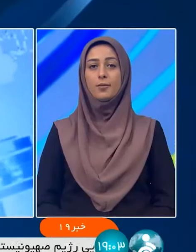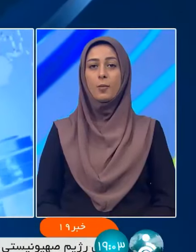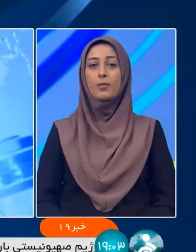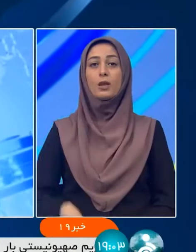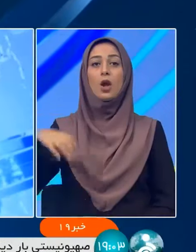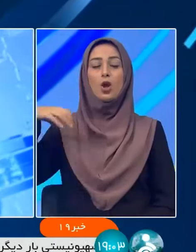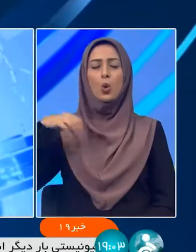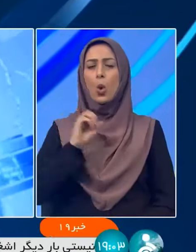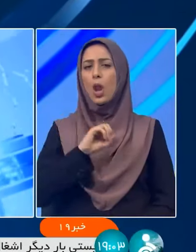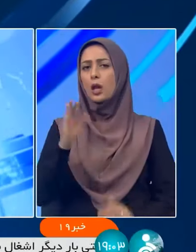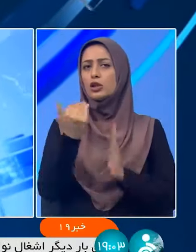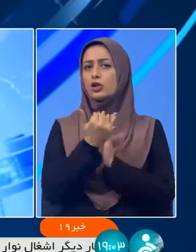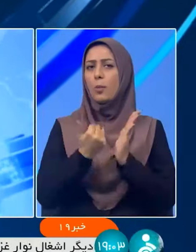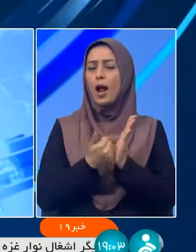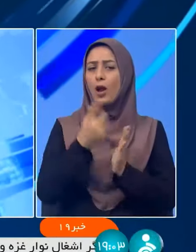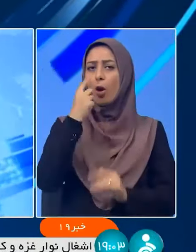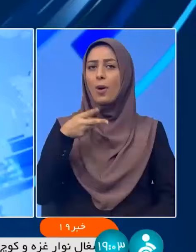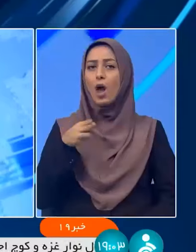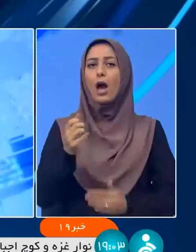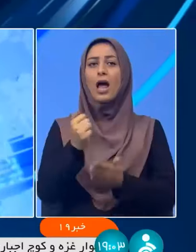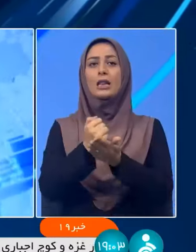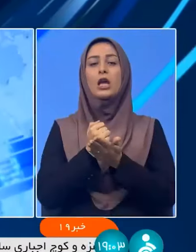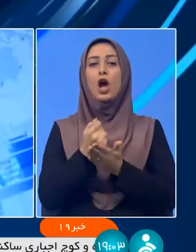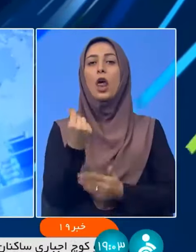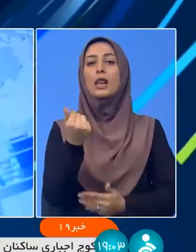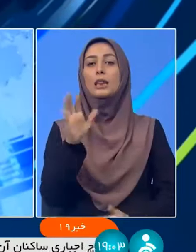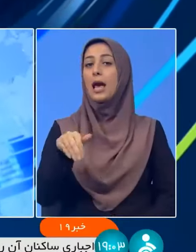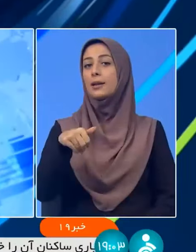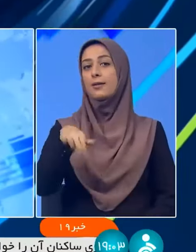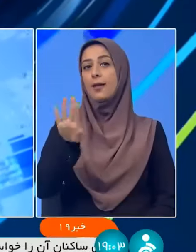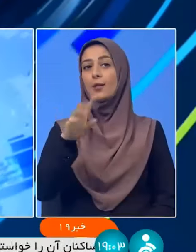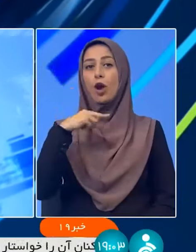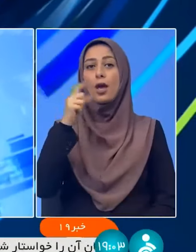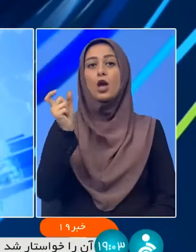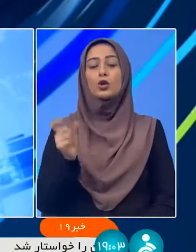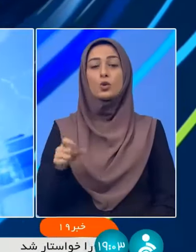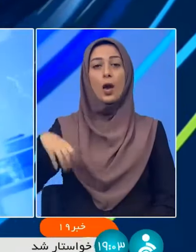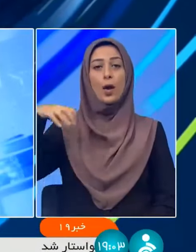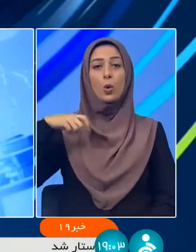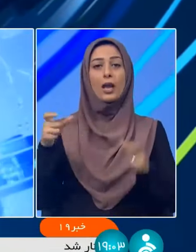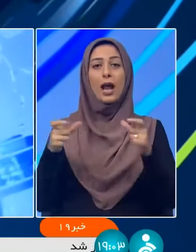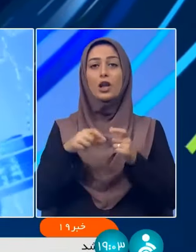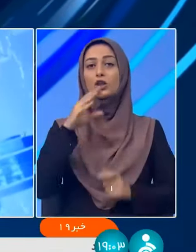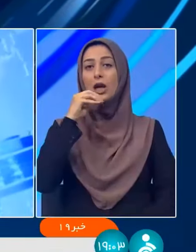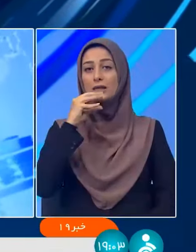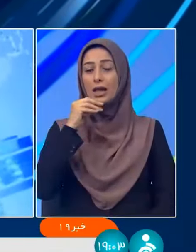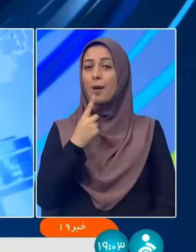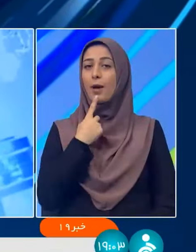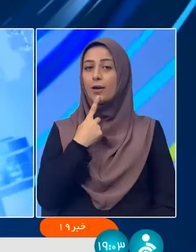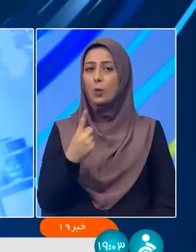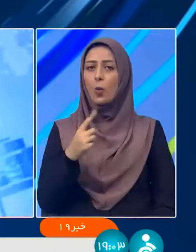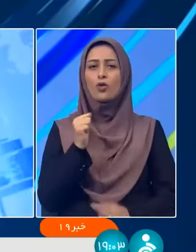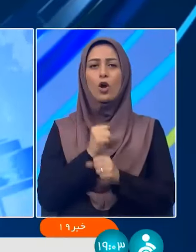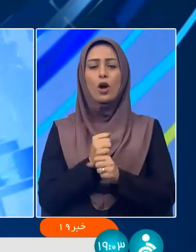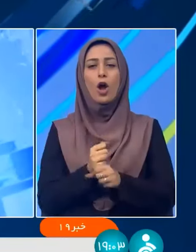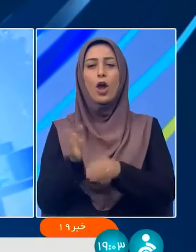دولت برنامه برای قطع یارانه نقدی ندارد سخنگوی دولت در نشست خبری به طولانی بودن